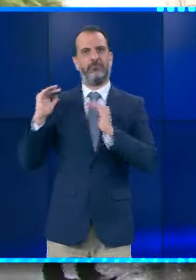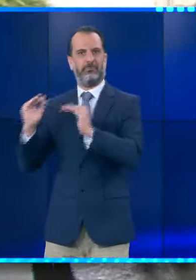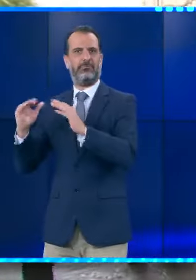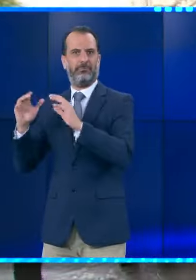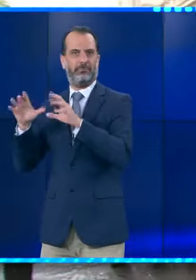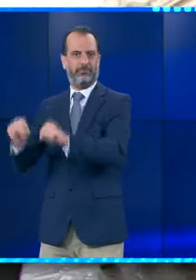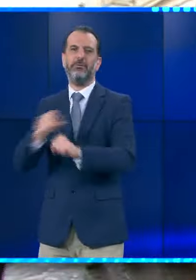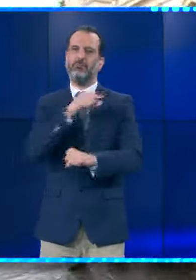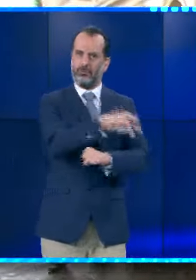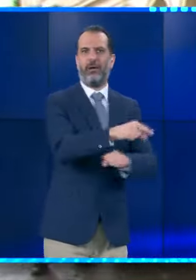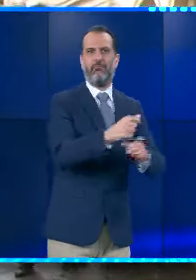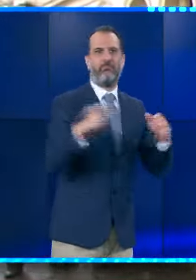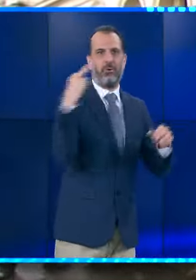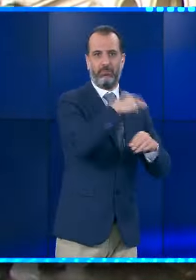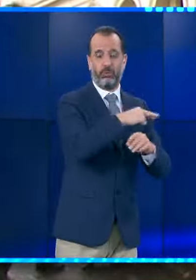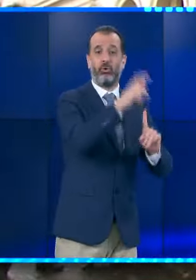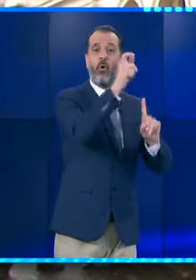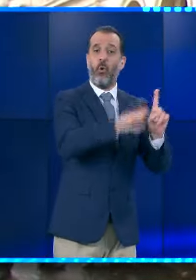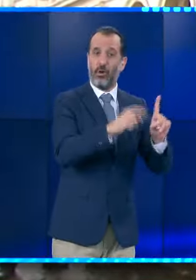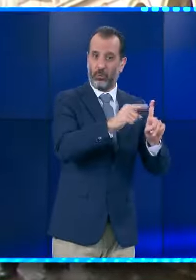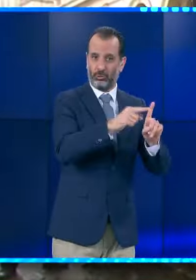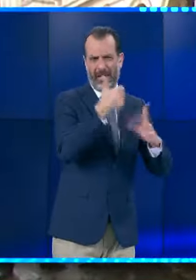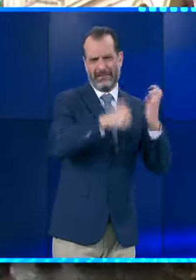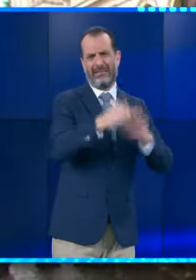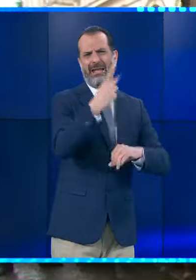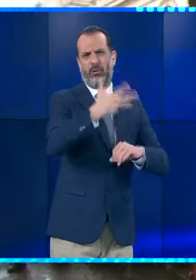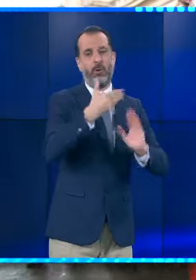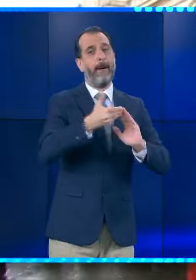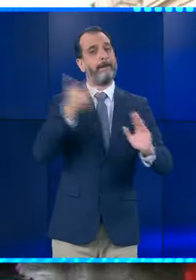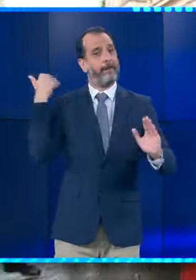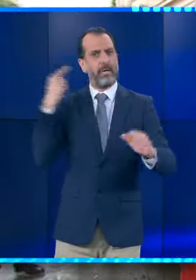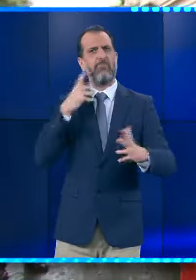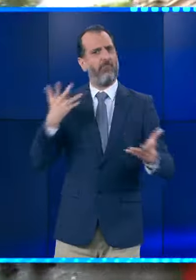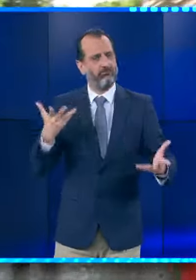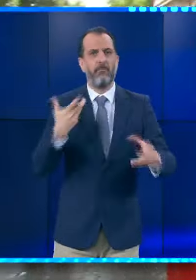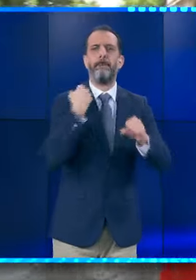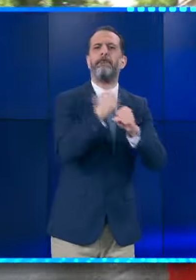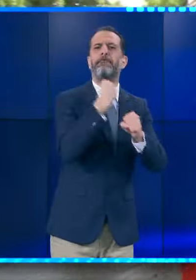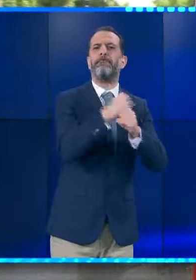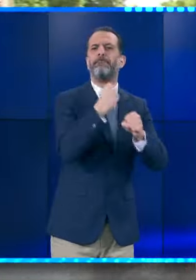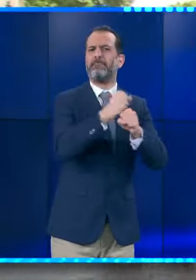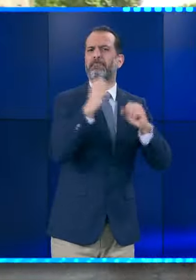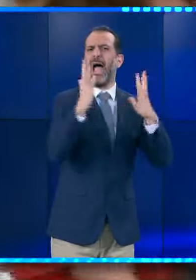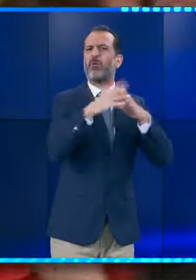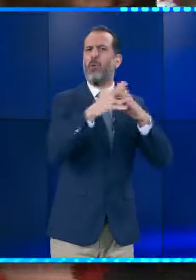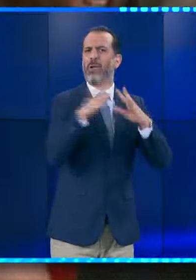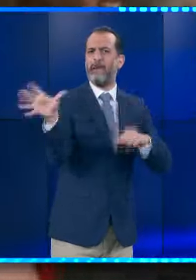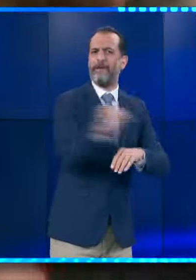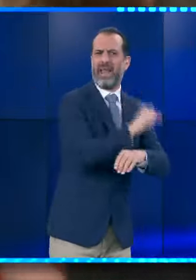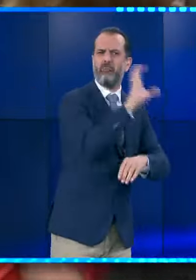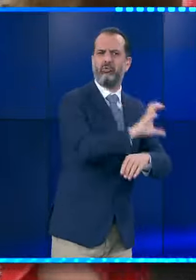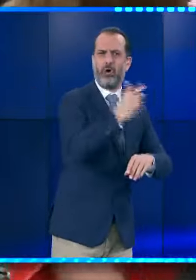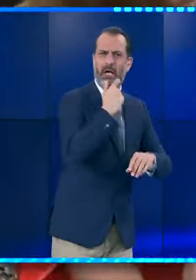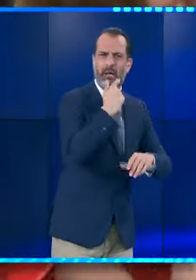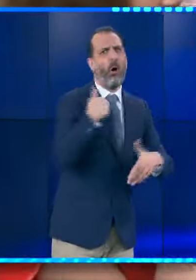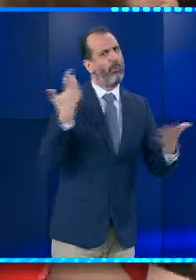συντηρητικών. Σημειωτέων πριν από λίγους μήνες, ο κ. Στάρμερ δήλωνε ανοιχτός για την επανένωση των γλυπτών του Παρθενώνα. Εναντιθέση με